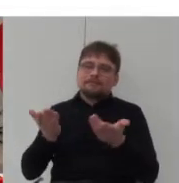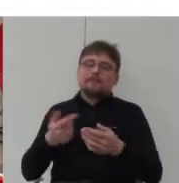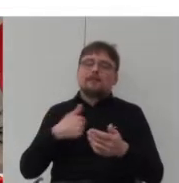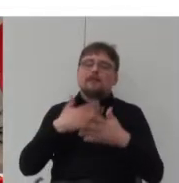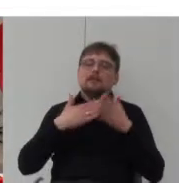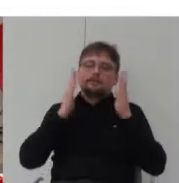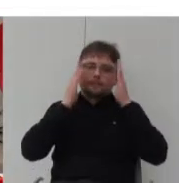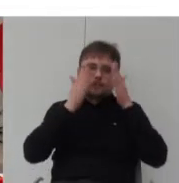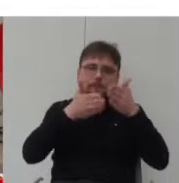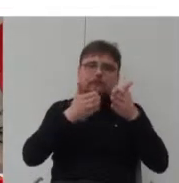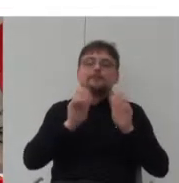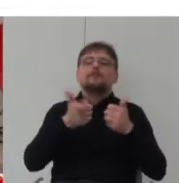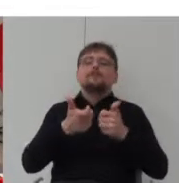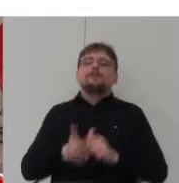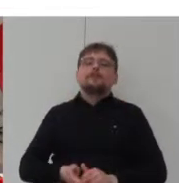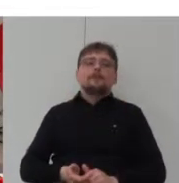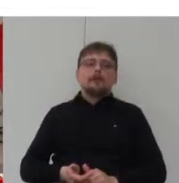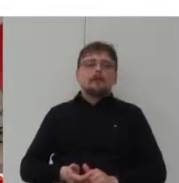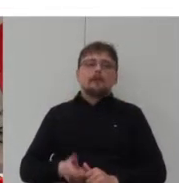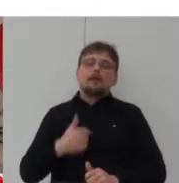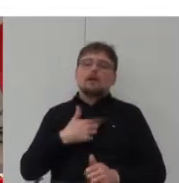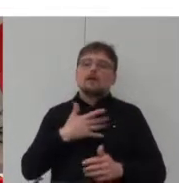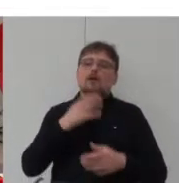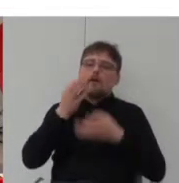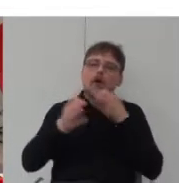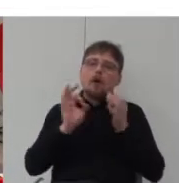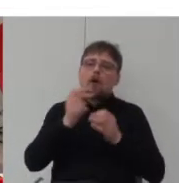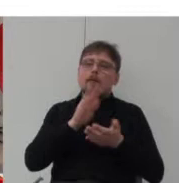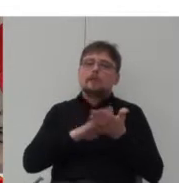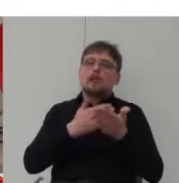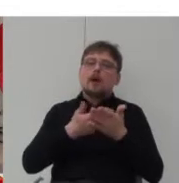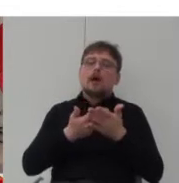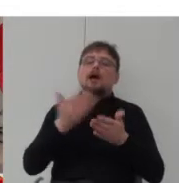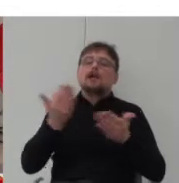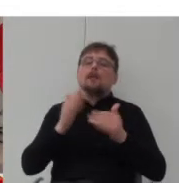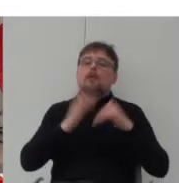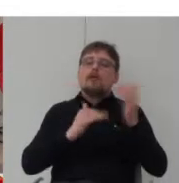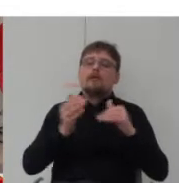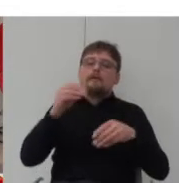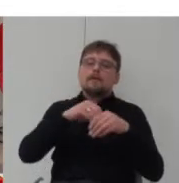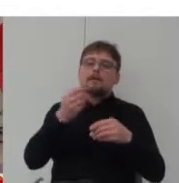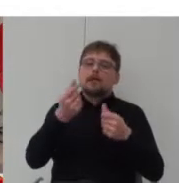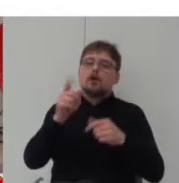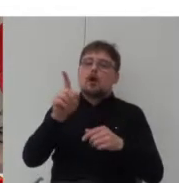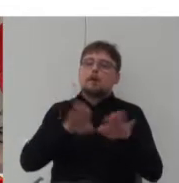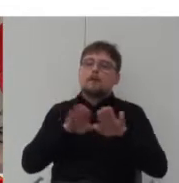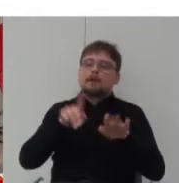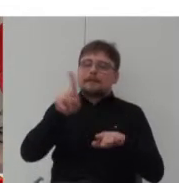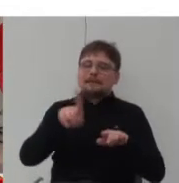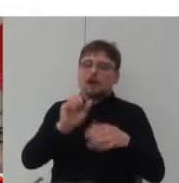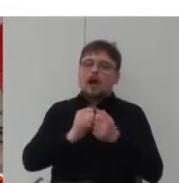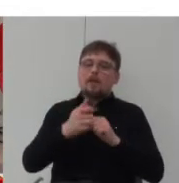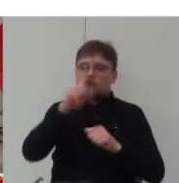na przykładach gdzie zaangażowane są środki publiczne lub społeczne związane z kooperatywami i